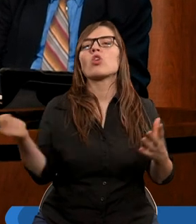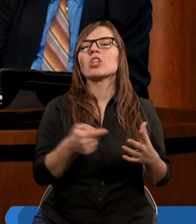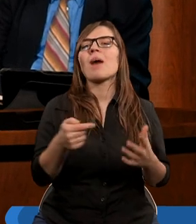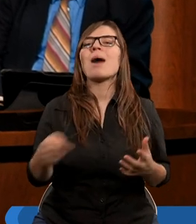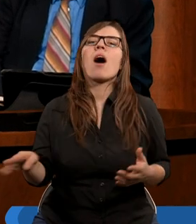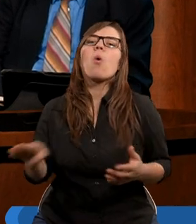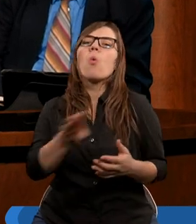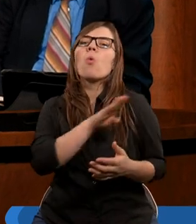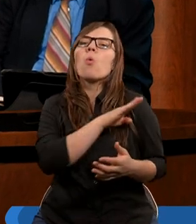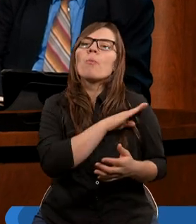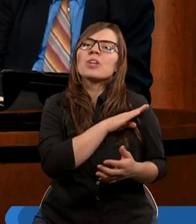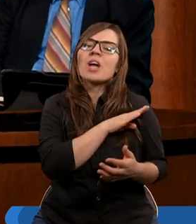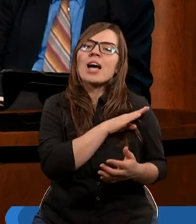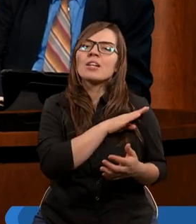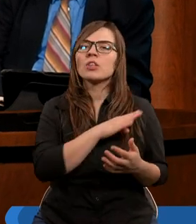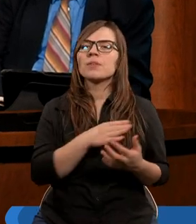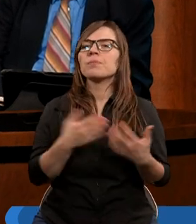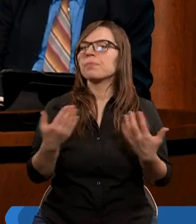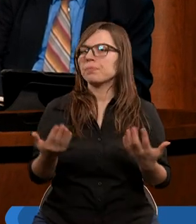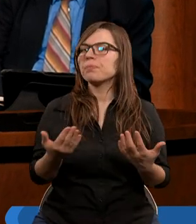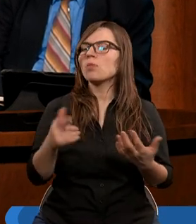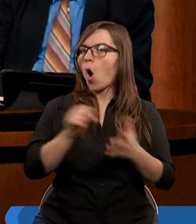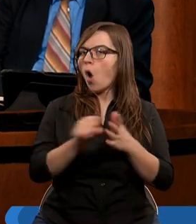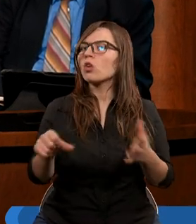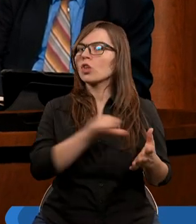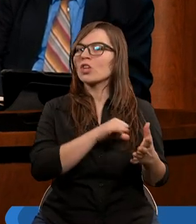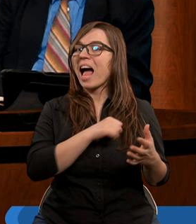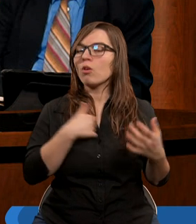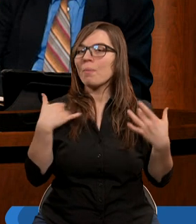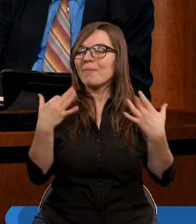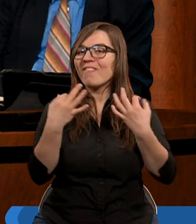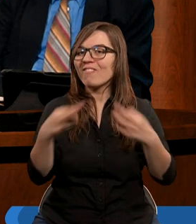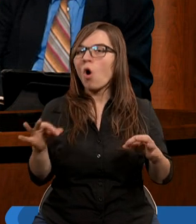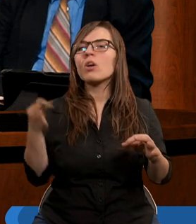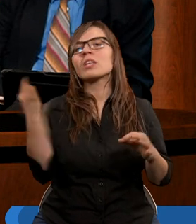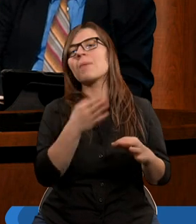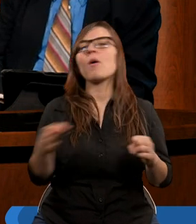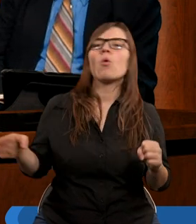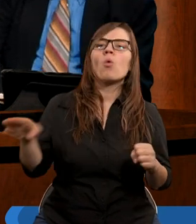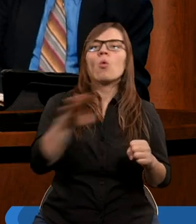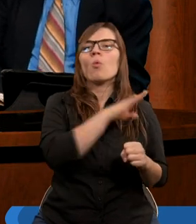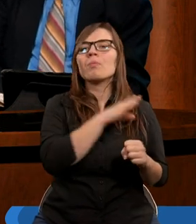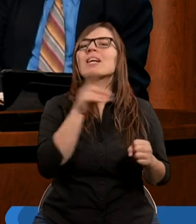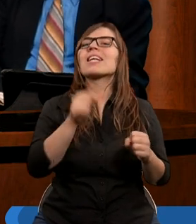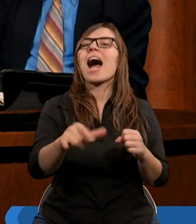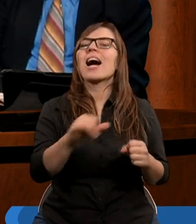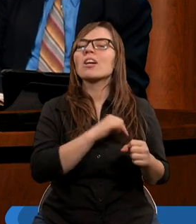zakonu, to trzeba umrzeć. Dla grzechu. Umrzeć dla grzechu,